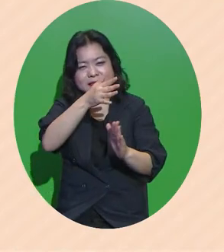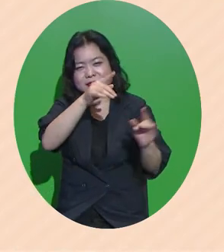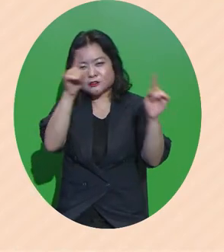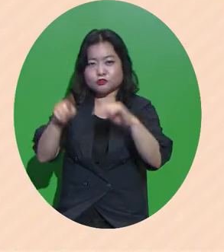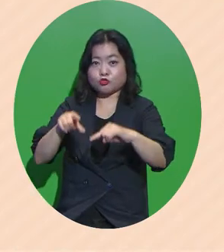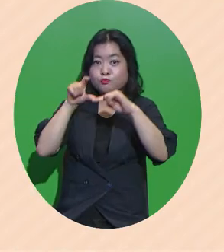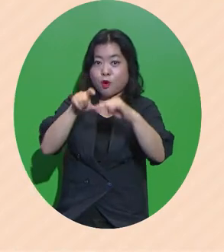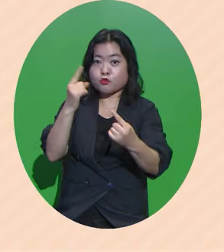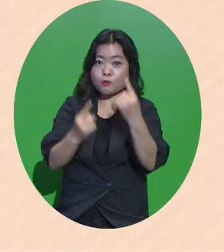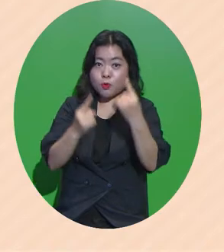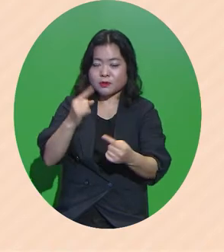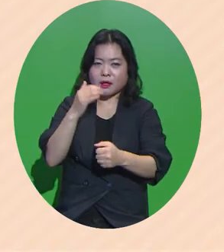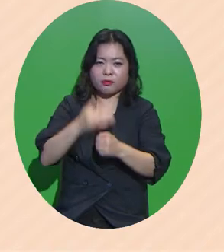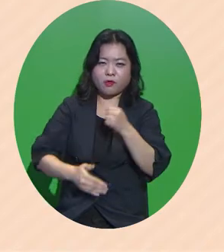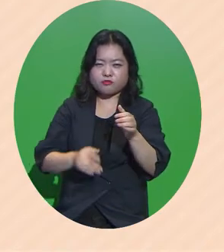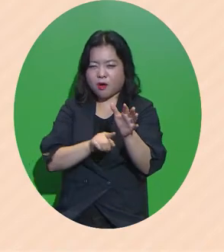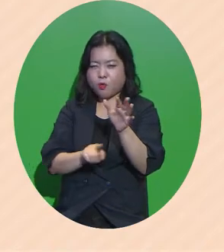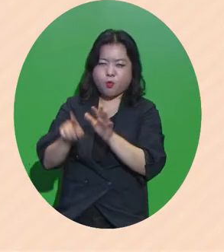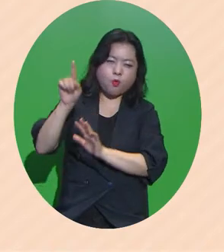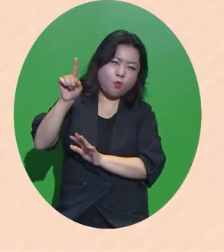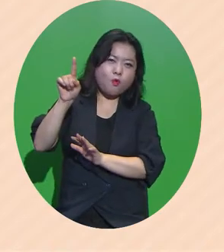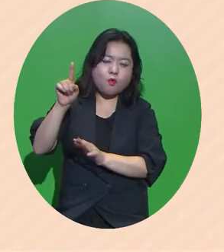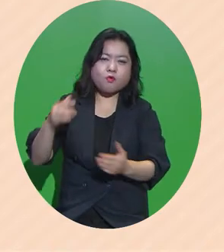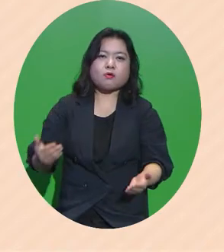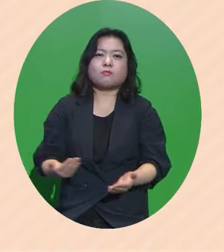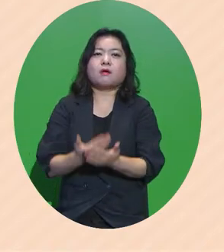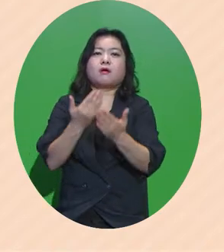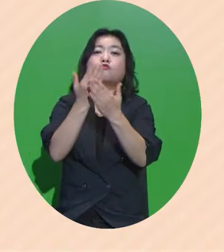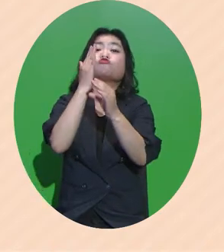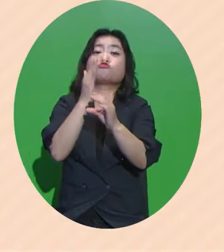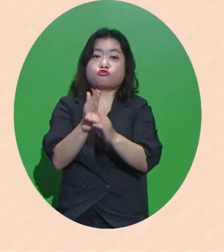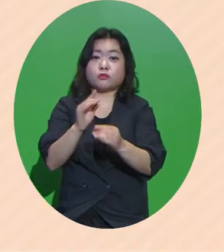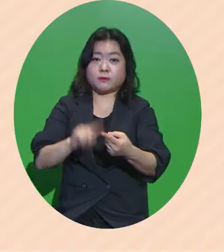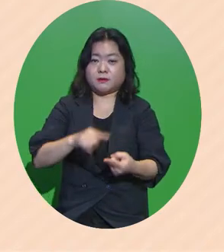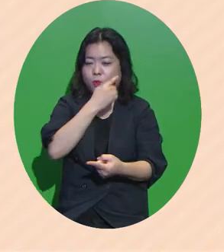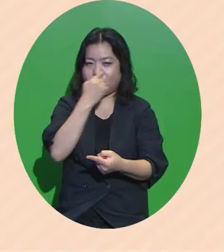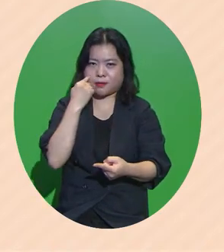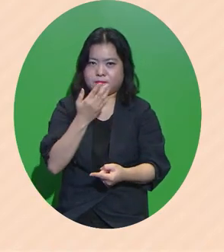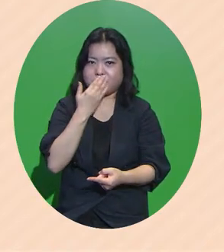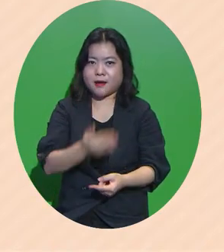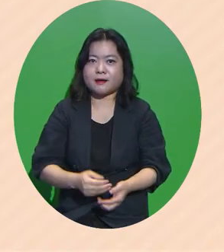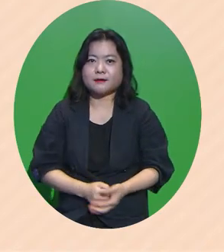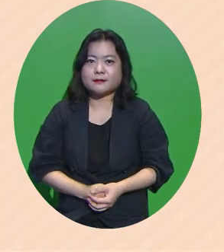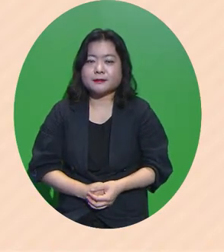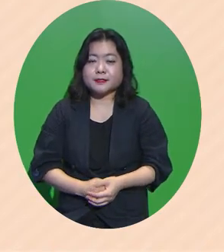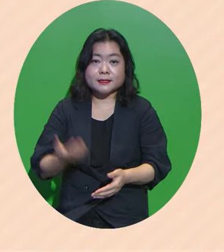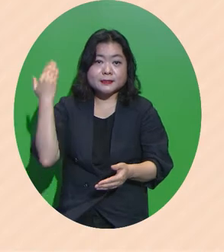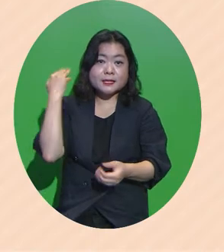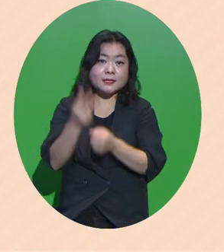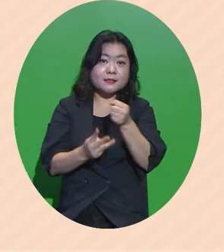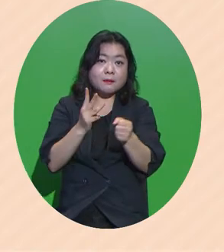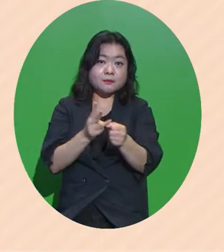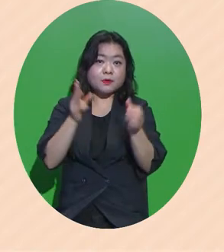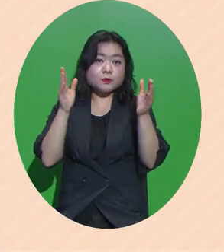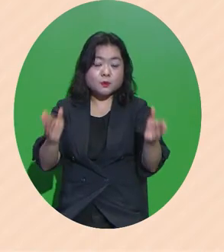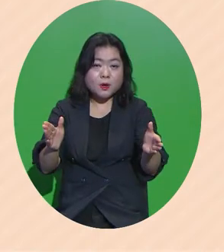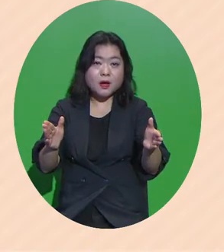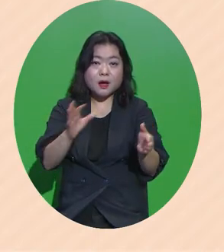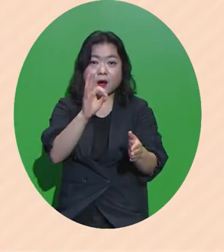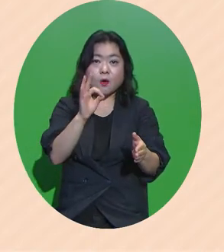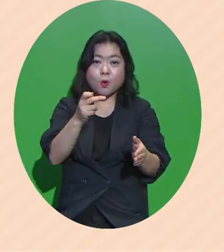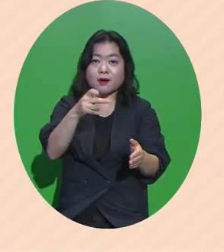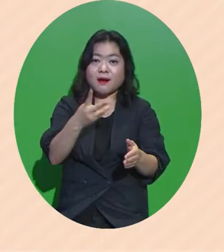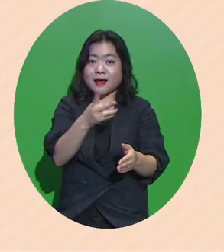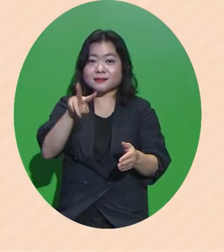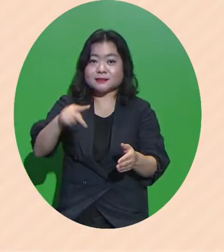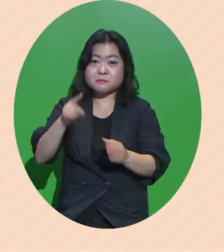평균보다 월등히 높게 성장하고 있음을 확인할 수 있습니다 지난 3년간 이 5브라셀